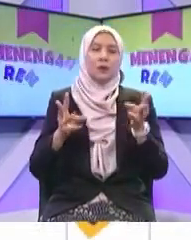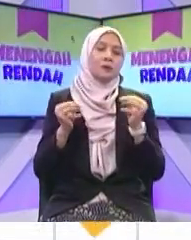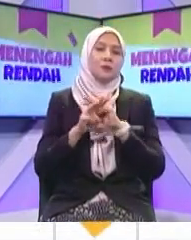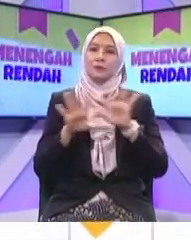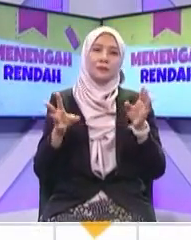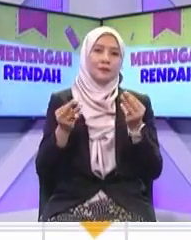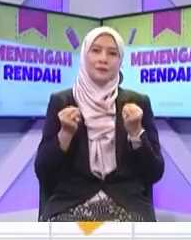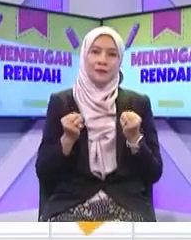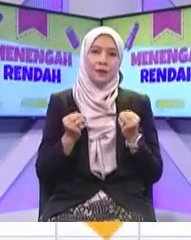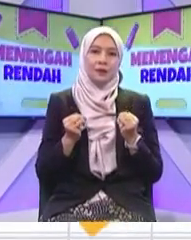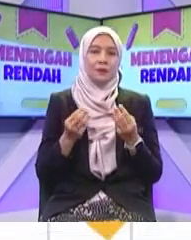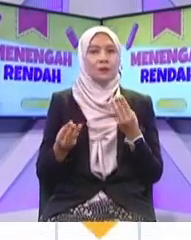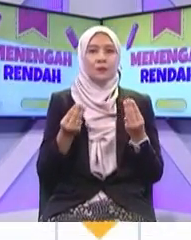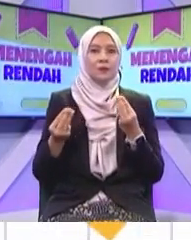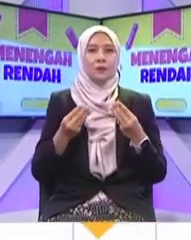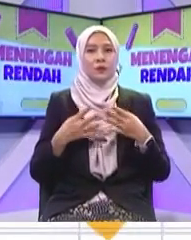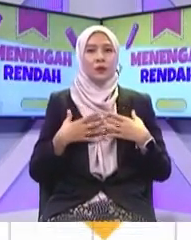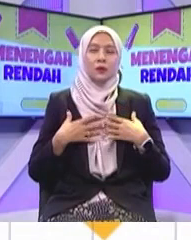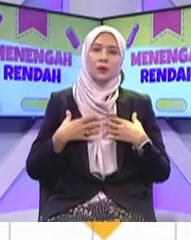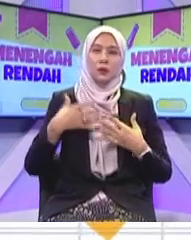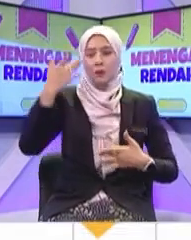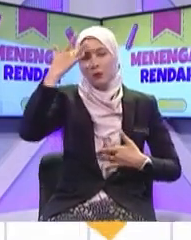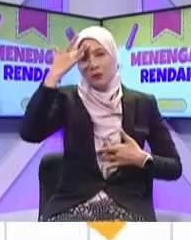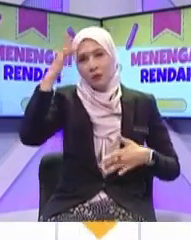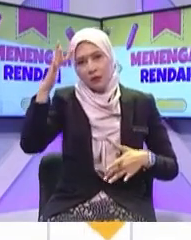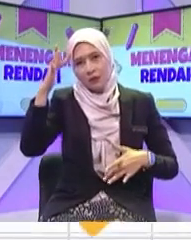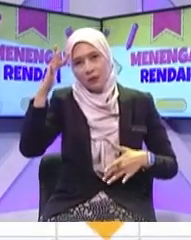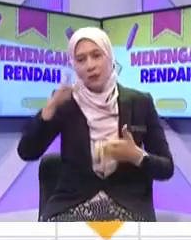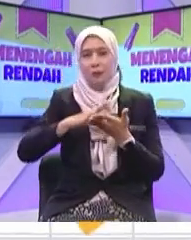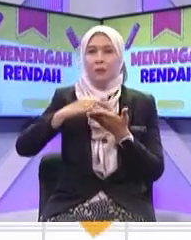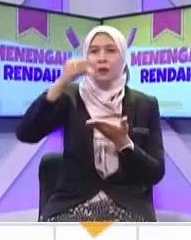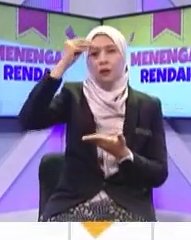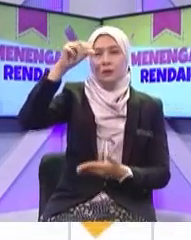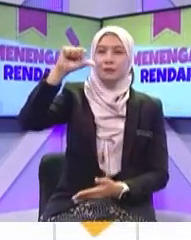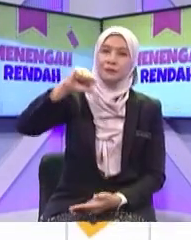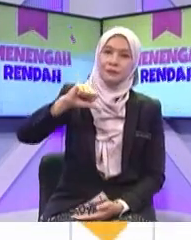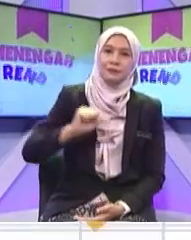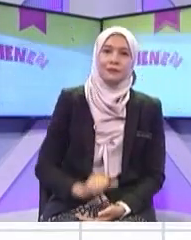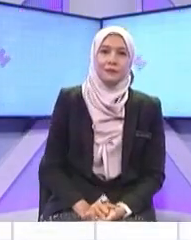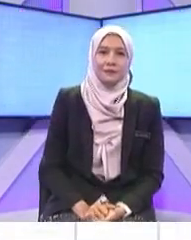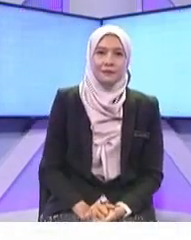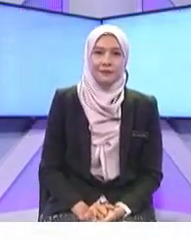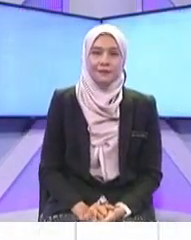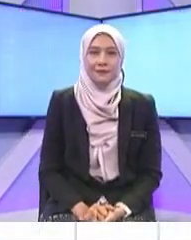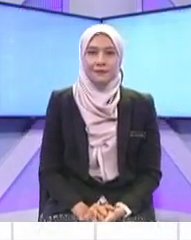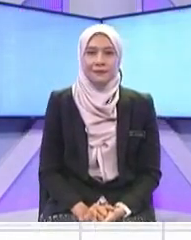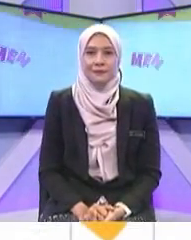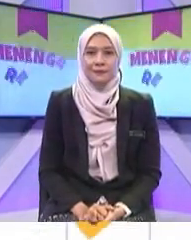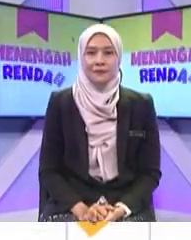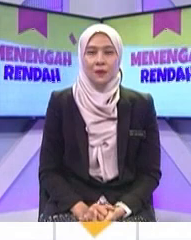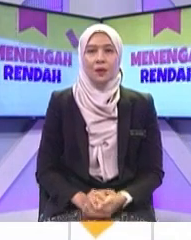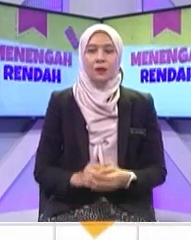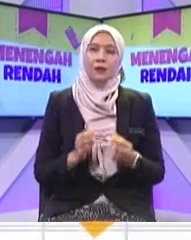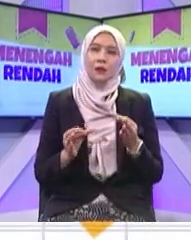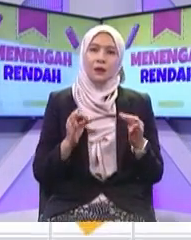dan menyebabkan prestasi akademik saya merosot wah terbaiklah Fahim terbaiklah Fahim kalau tak cukup